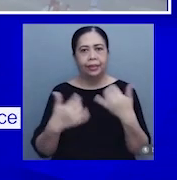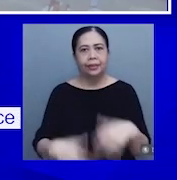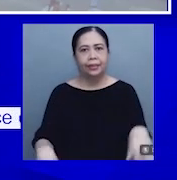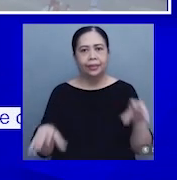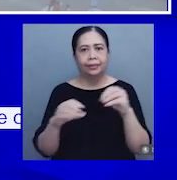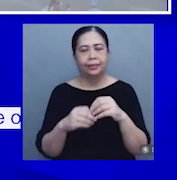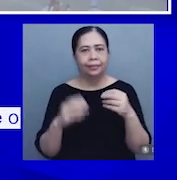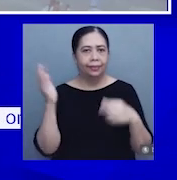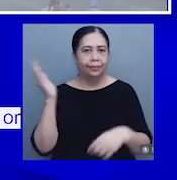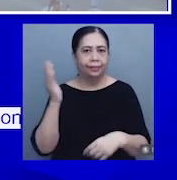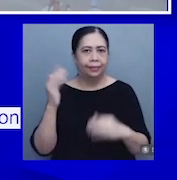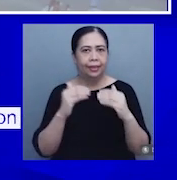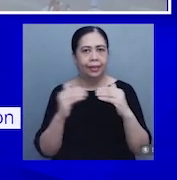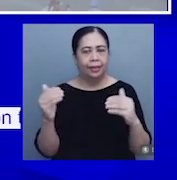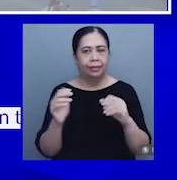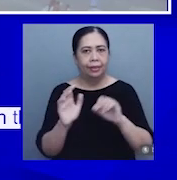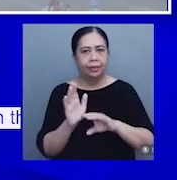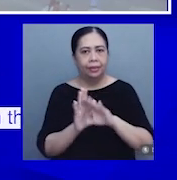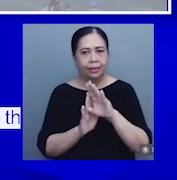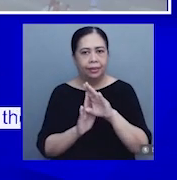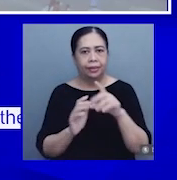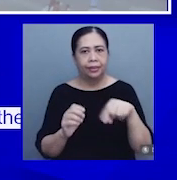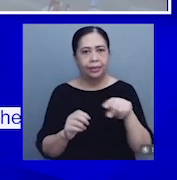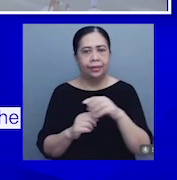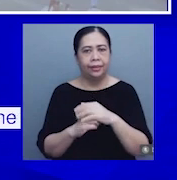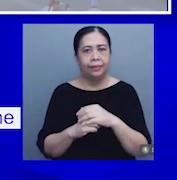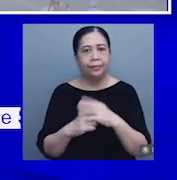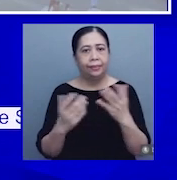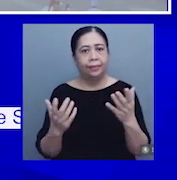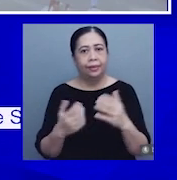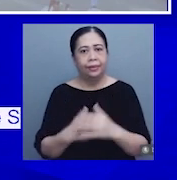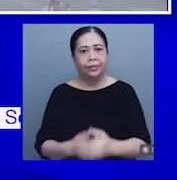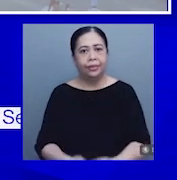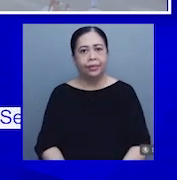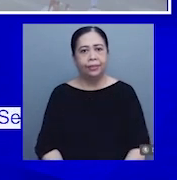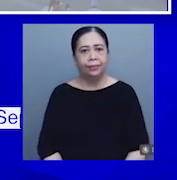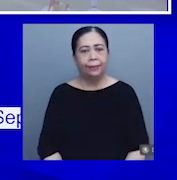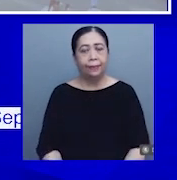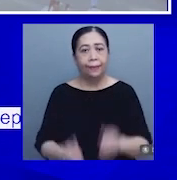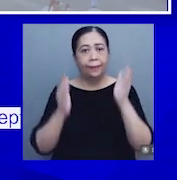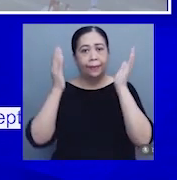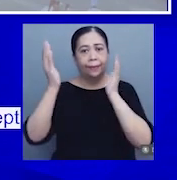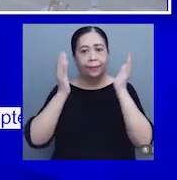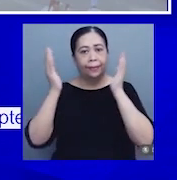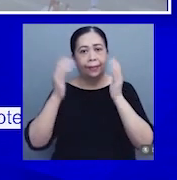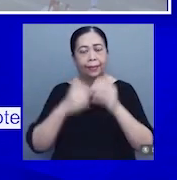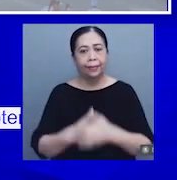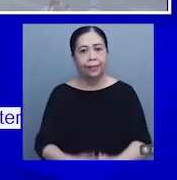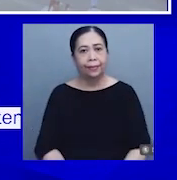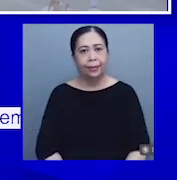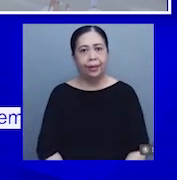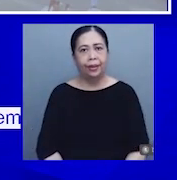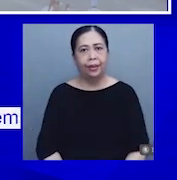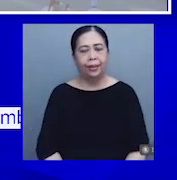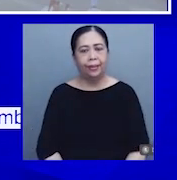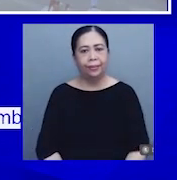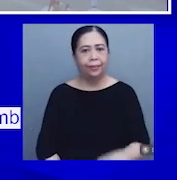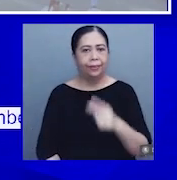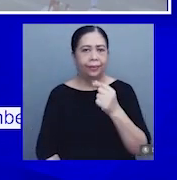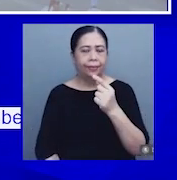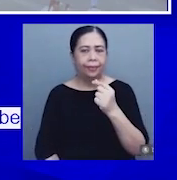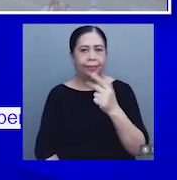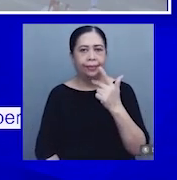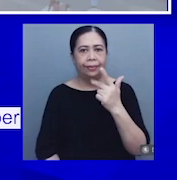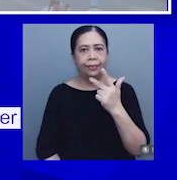paglalahad ng antas ng inflation o pagtaas ng mga presyo ng mga bilihin at serbisyo sa bansa para sa buwan ng September 2023.